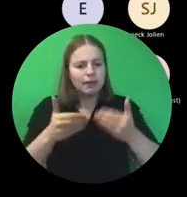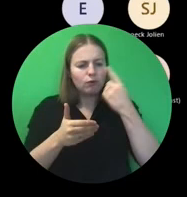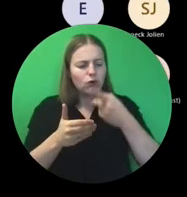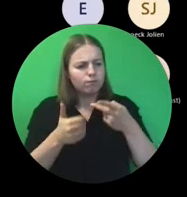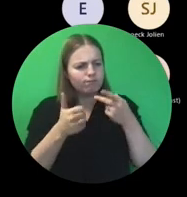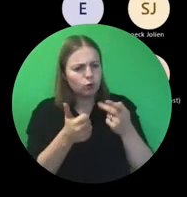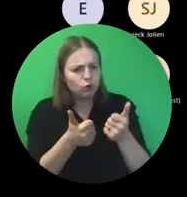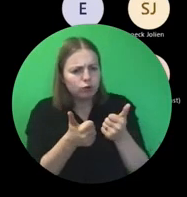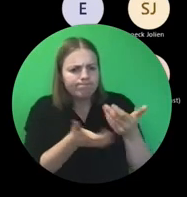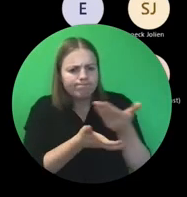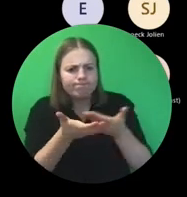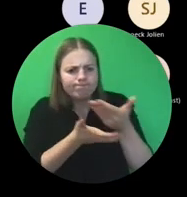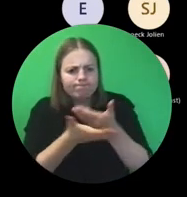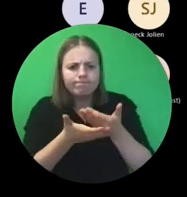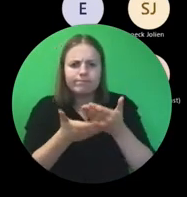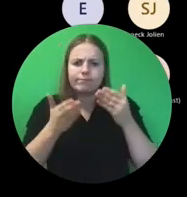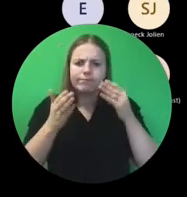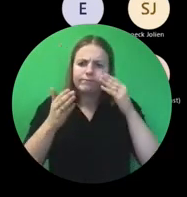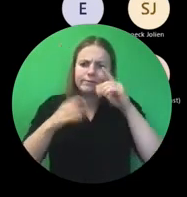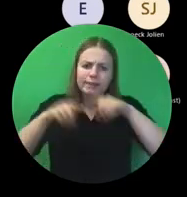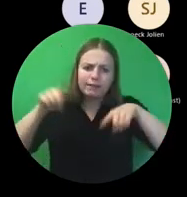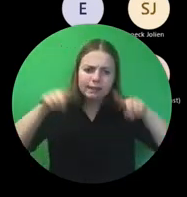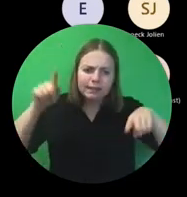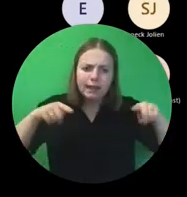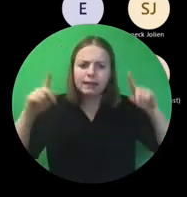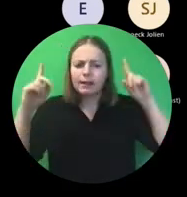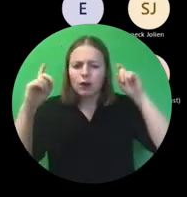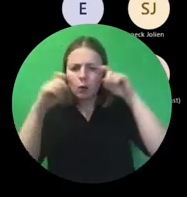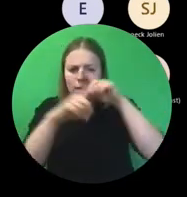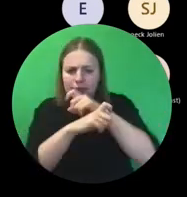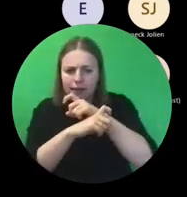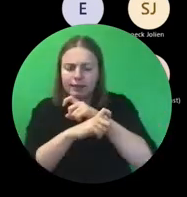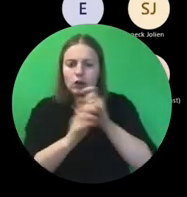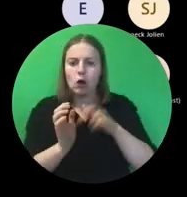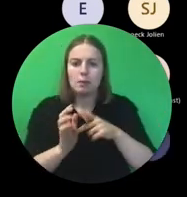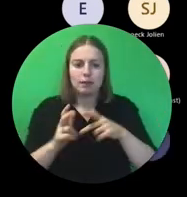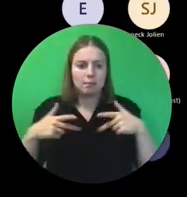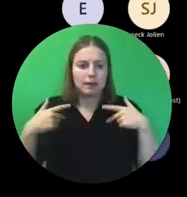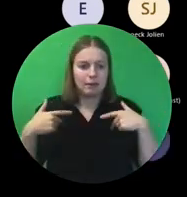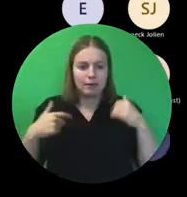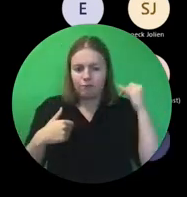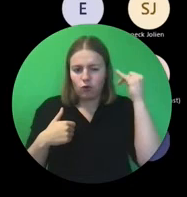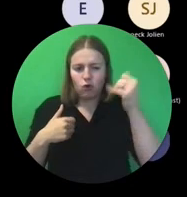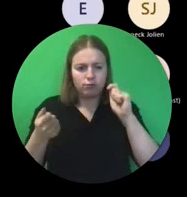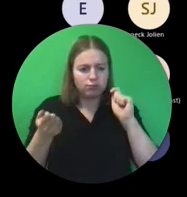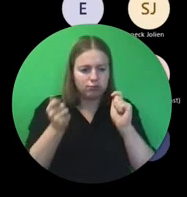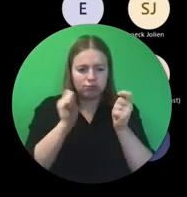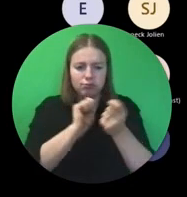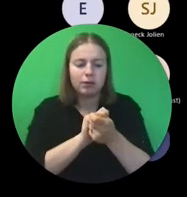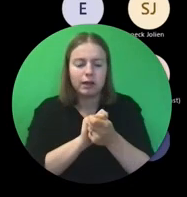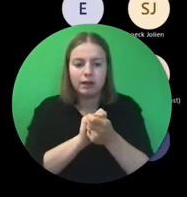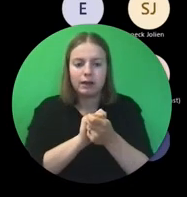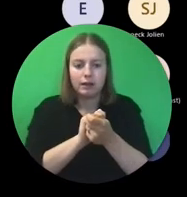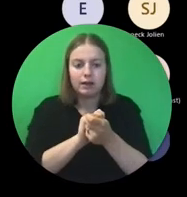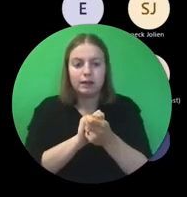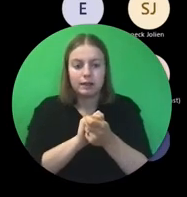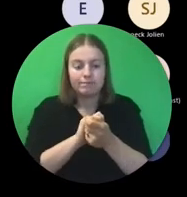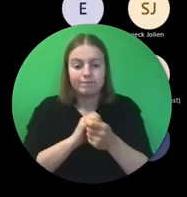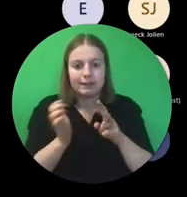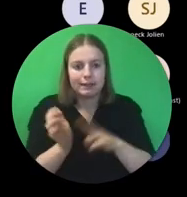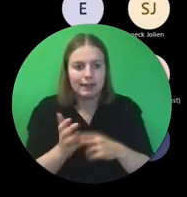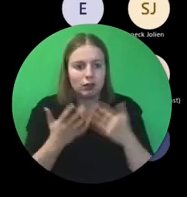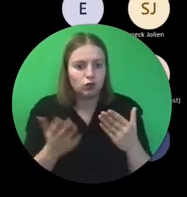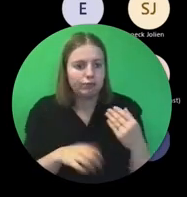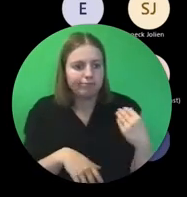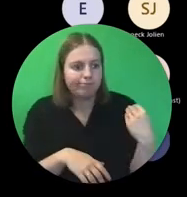diversiteit, met complexiteit in een maatschappij die continu verandert. Niet in het minst omwille van de